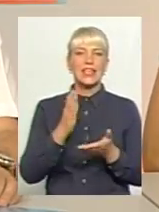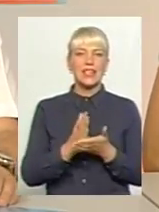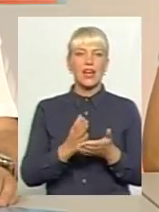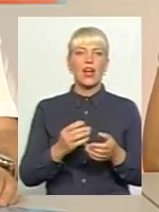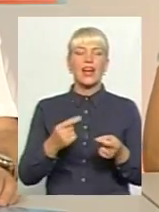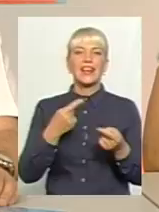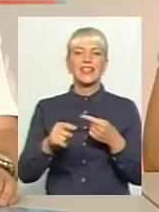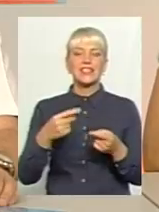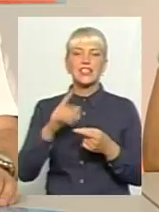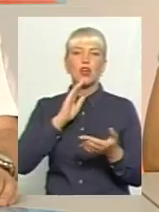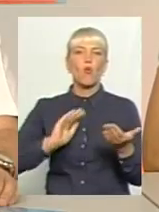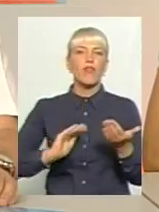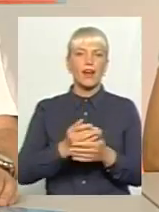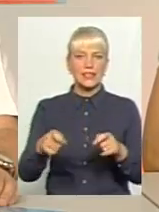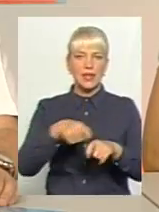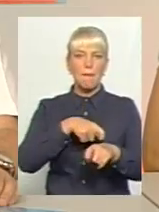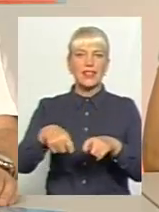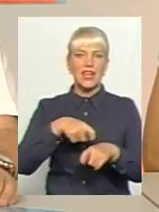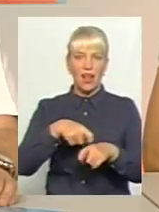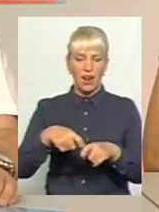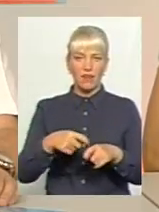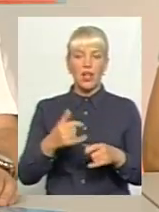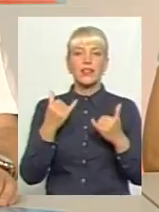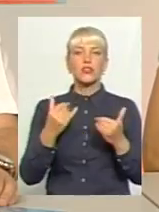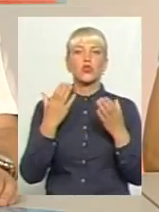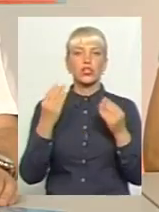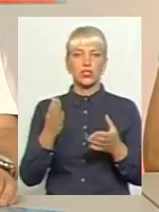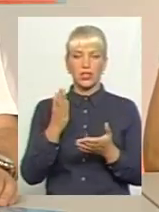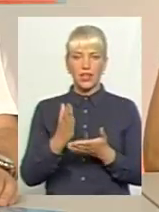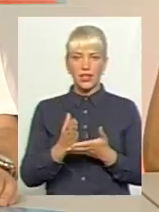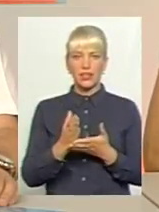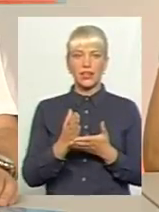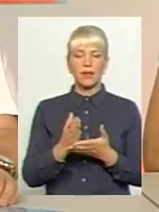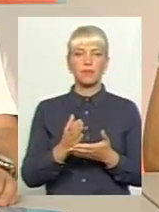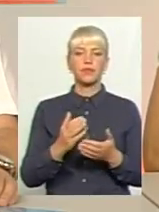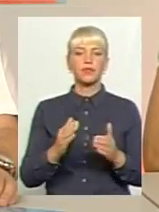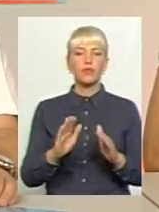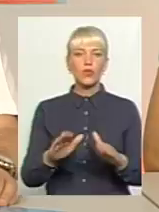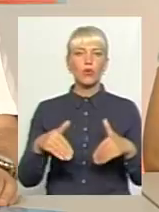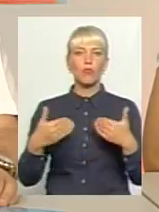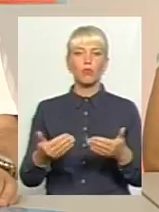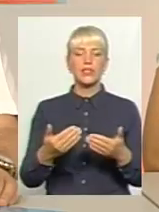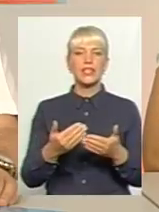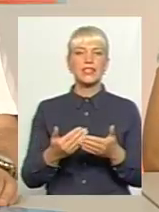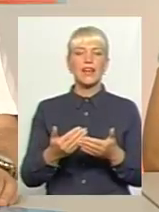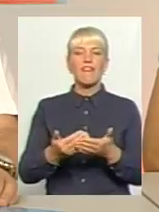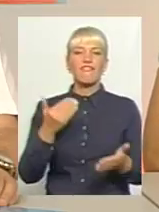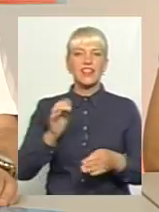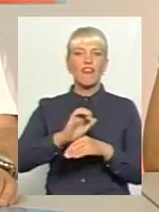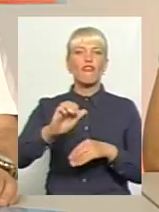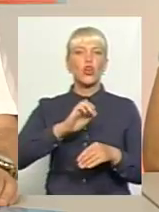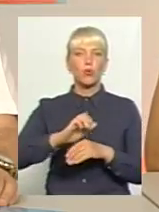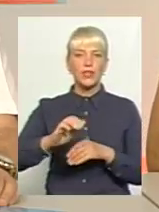матеріалів. Тобто, на сутнішній день існує пропозиція на ринку від якостних виробників, спеціалістів